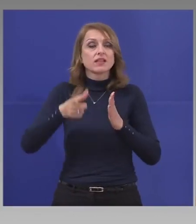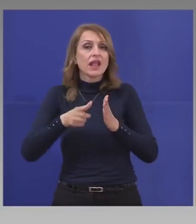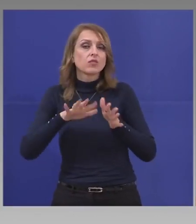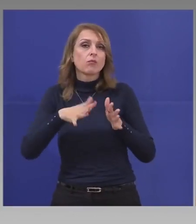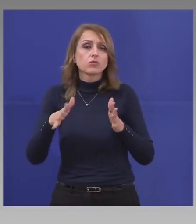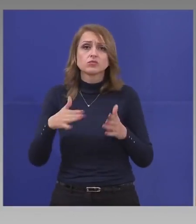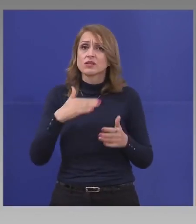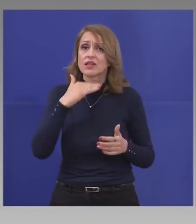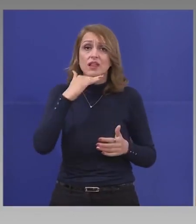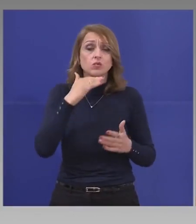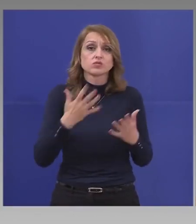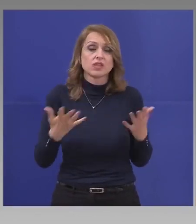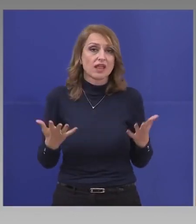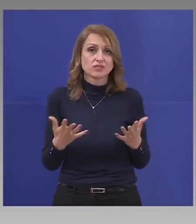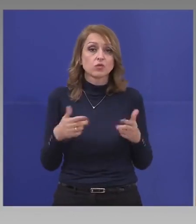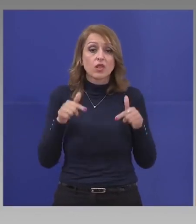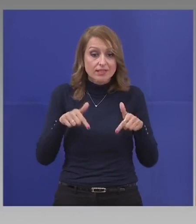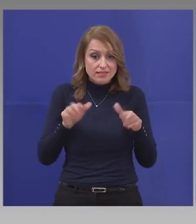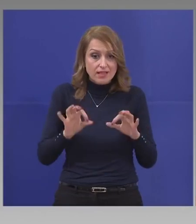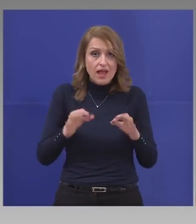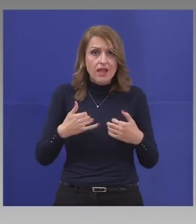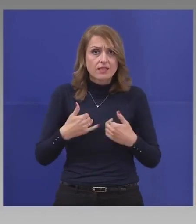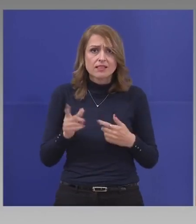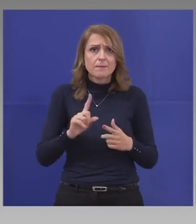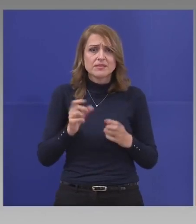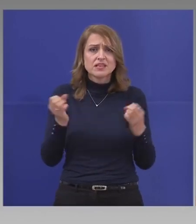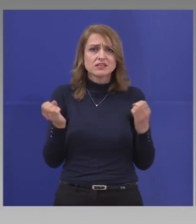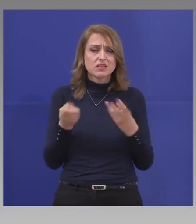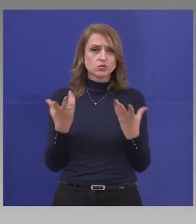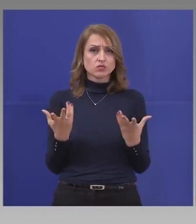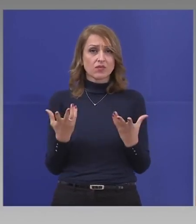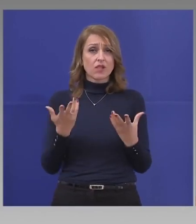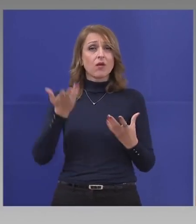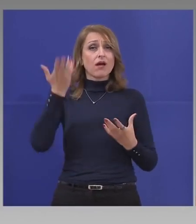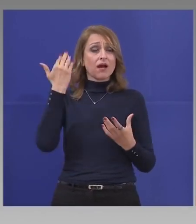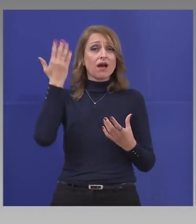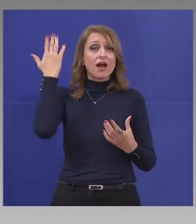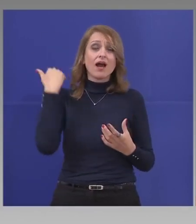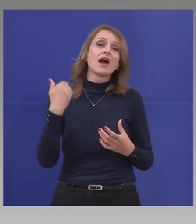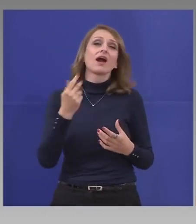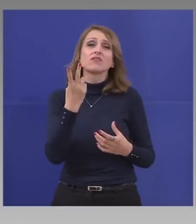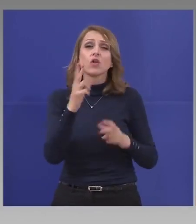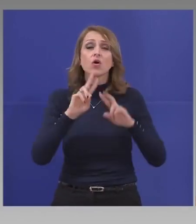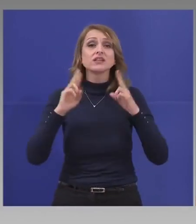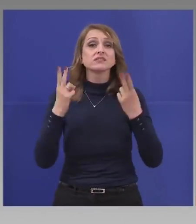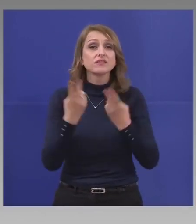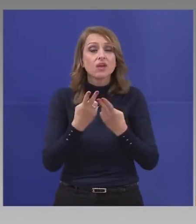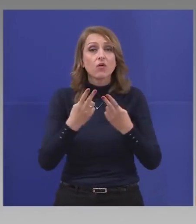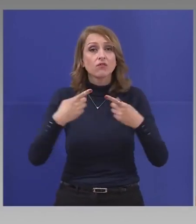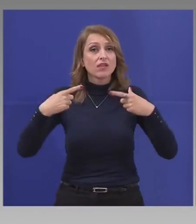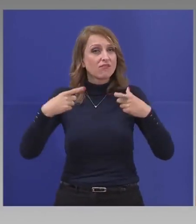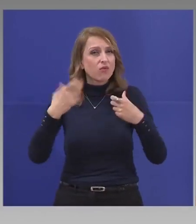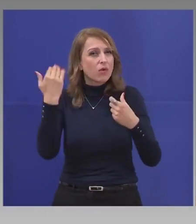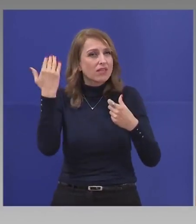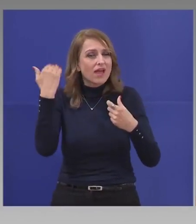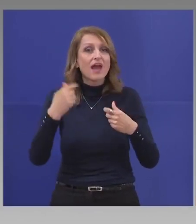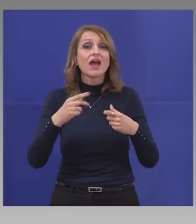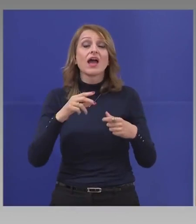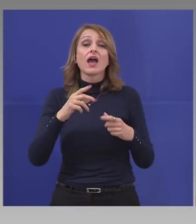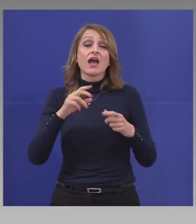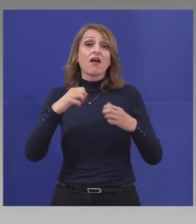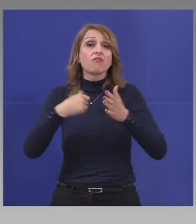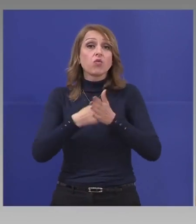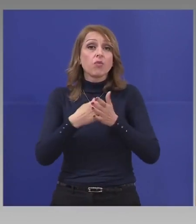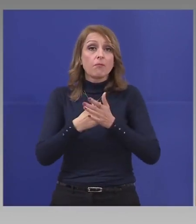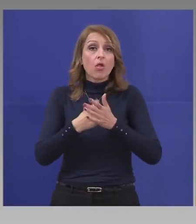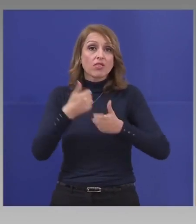е нещо, което не ни се е случило. Даже футболни първенства, втората световна война не са отлагани. Мисля, най-голямата